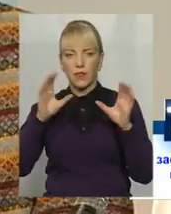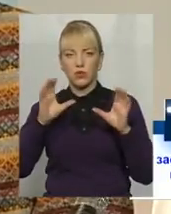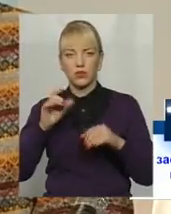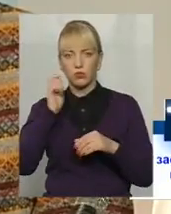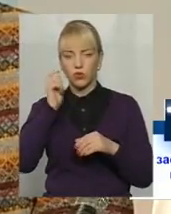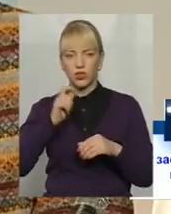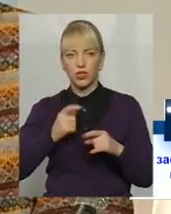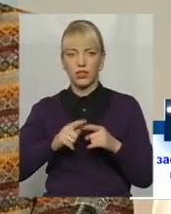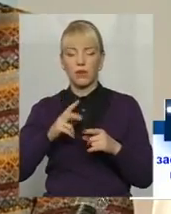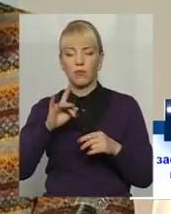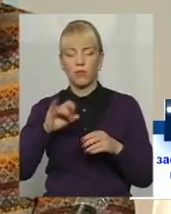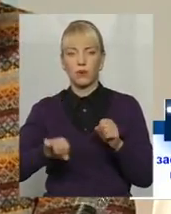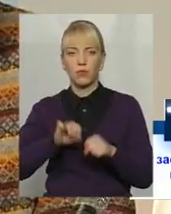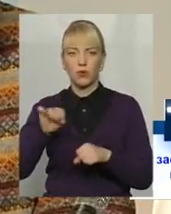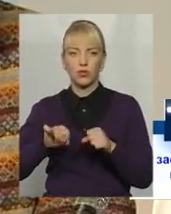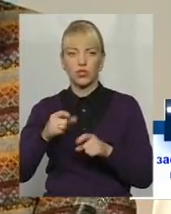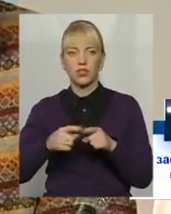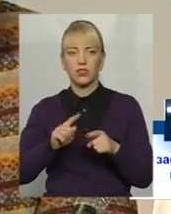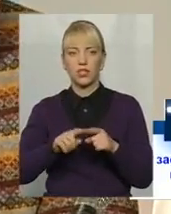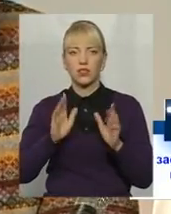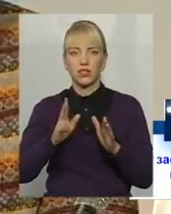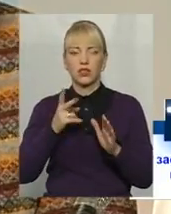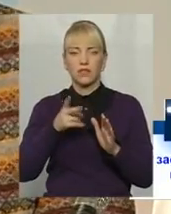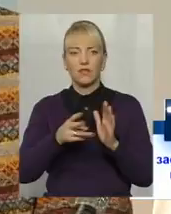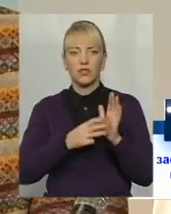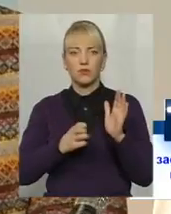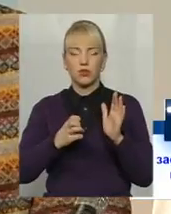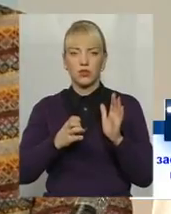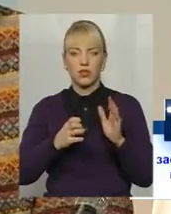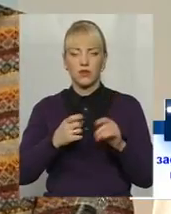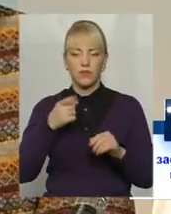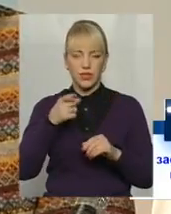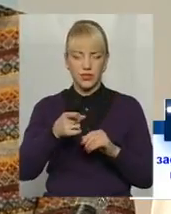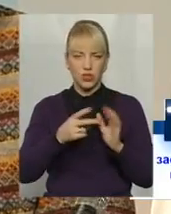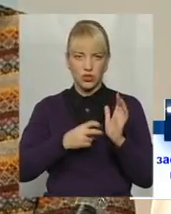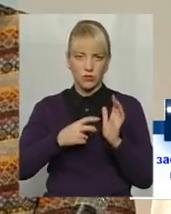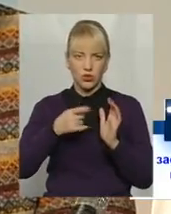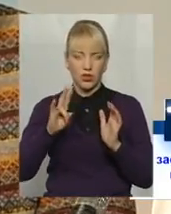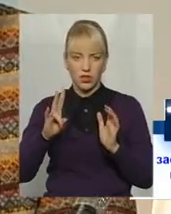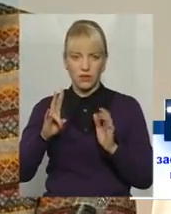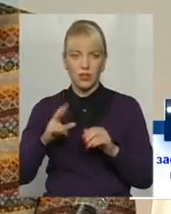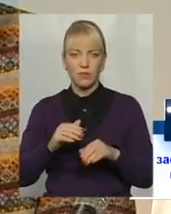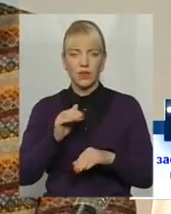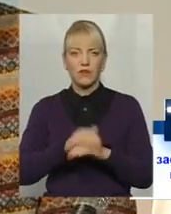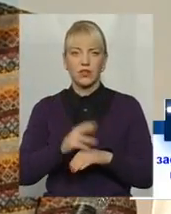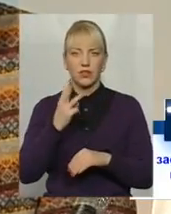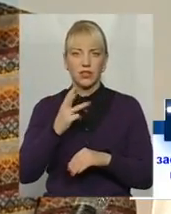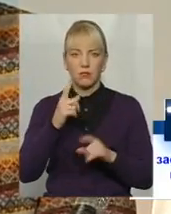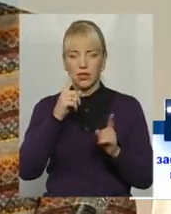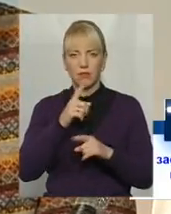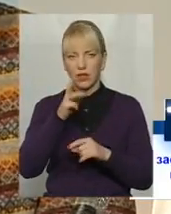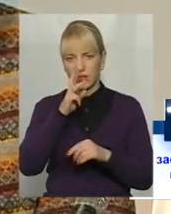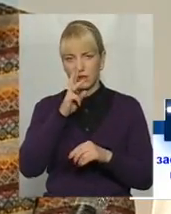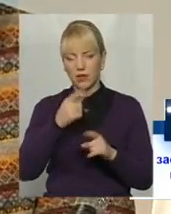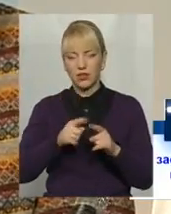України про адмінправопорушення. Це всього-навсього від 850 до 1700 гривень. Фактично три мінімальні заробітні плати,